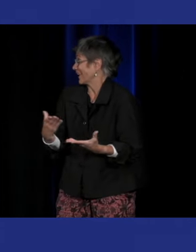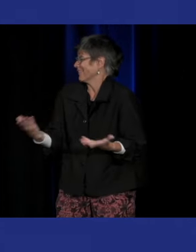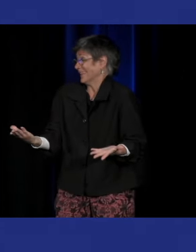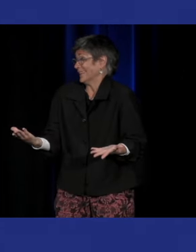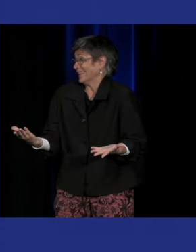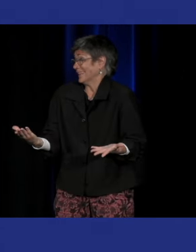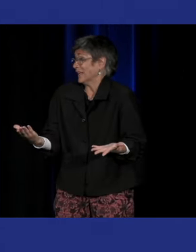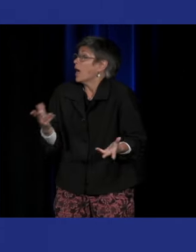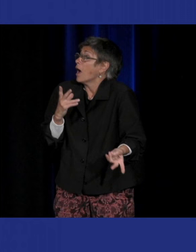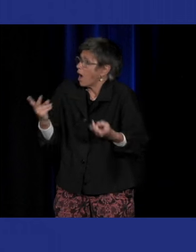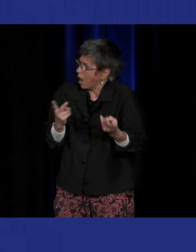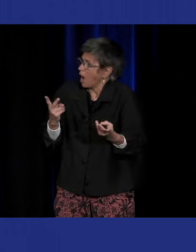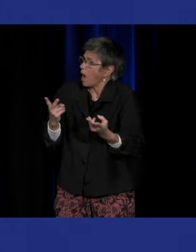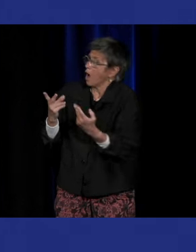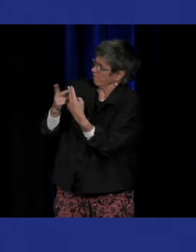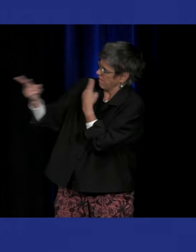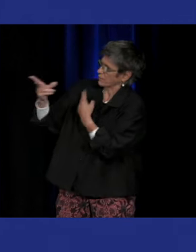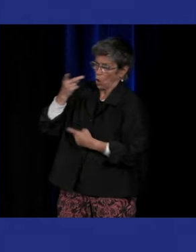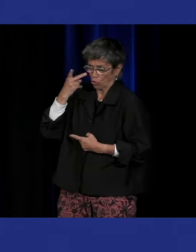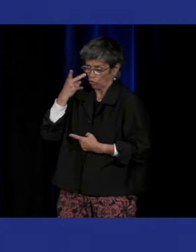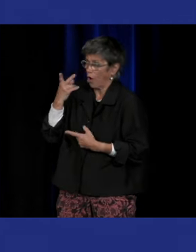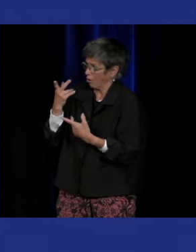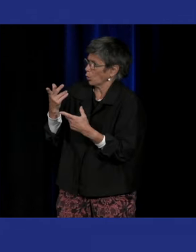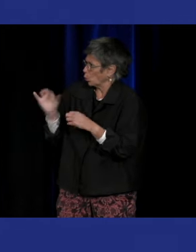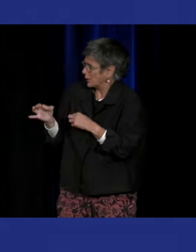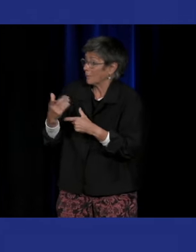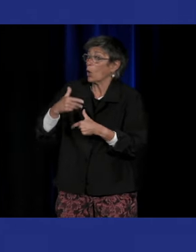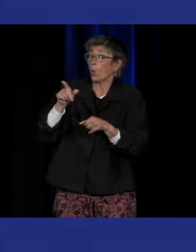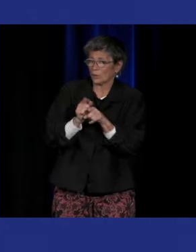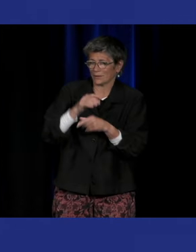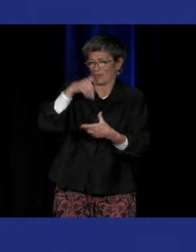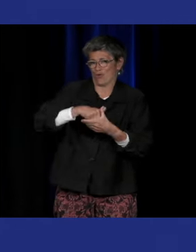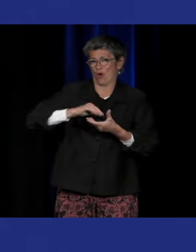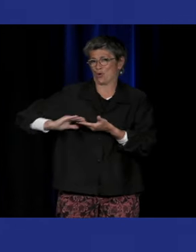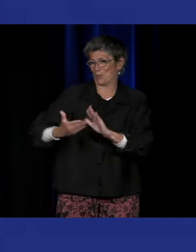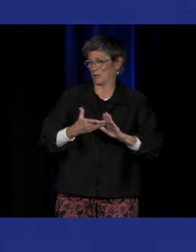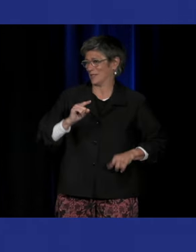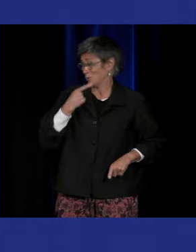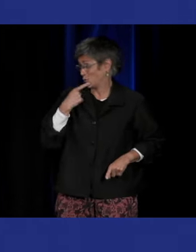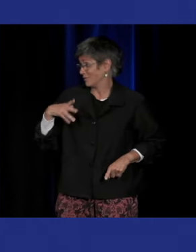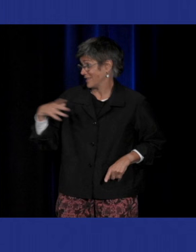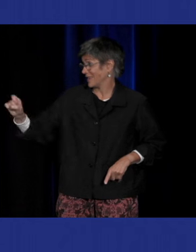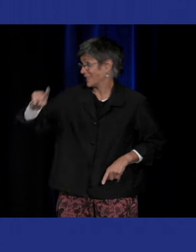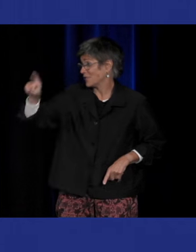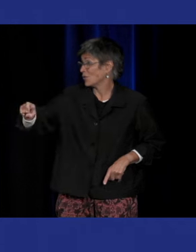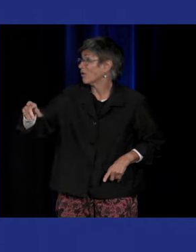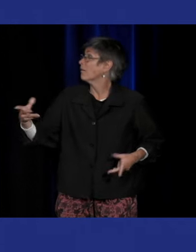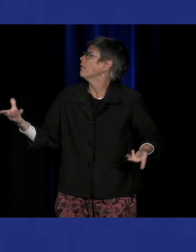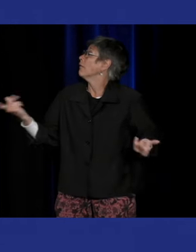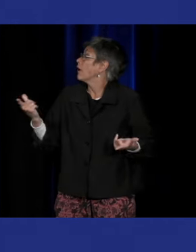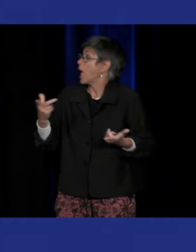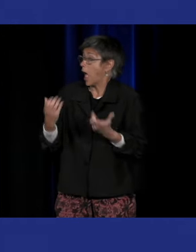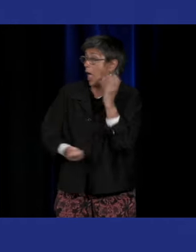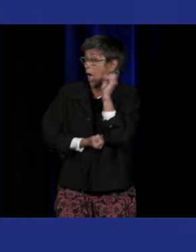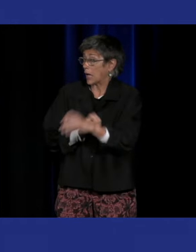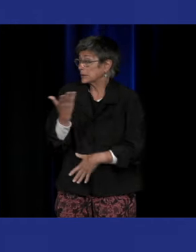pas seulement vis-à-vis sourds vis-à-vis des entendants mais aussi à l'intérieur de la communauté sourde il y une question que je pose que je poserai aussi c'est quelle est la place